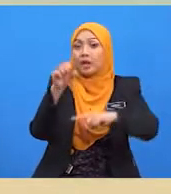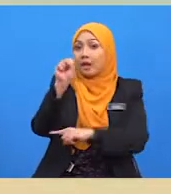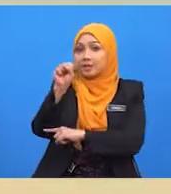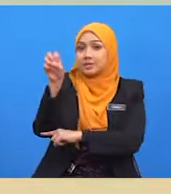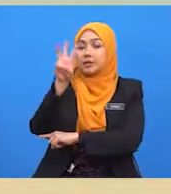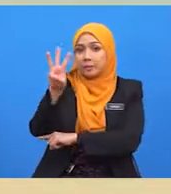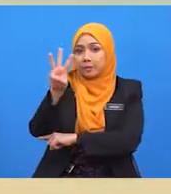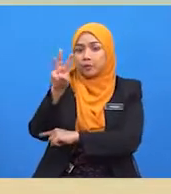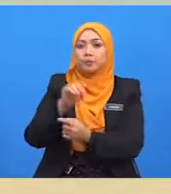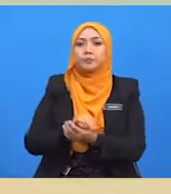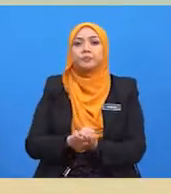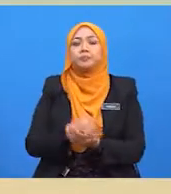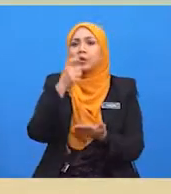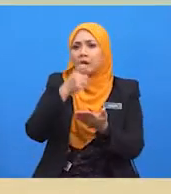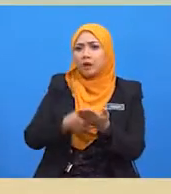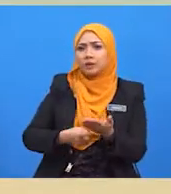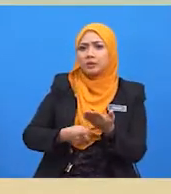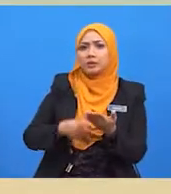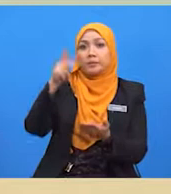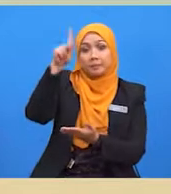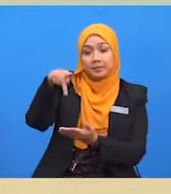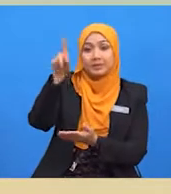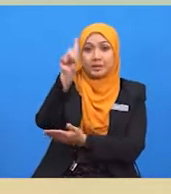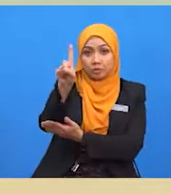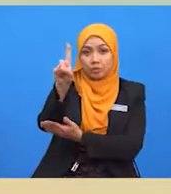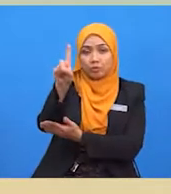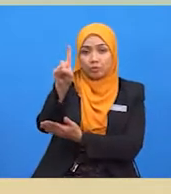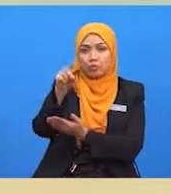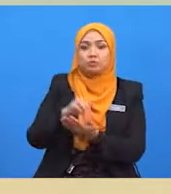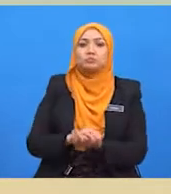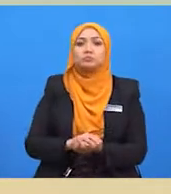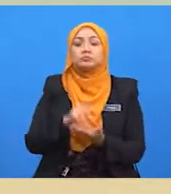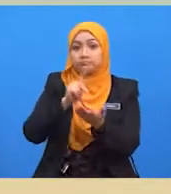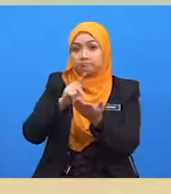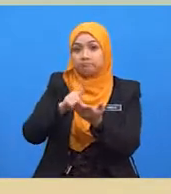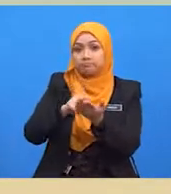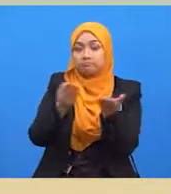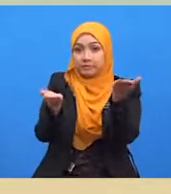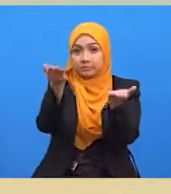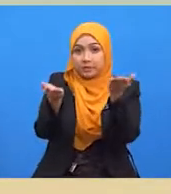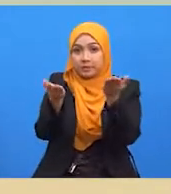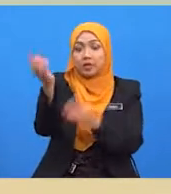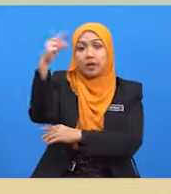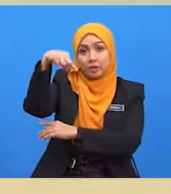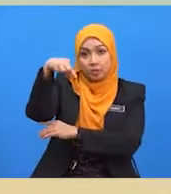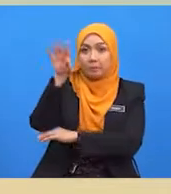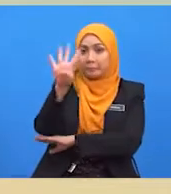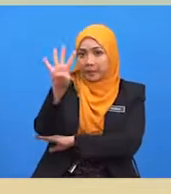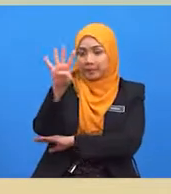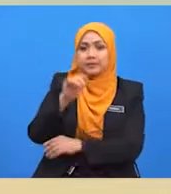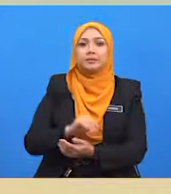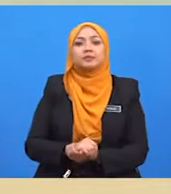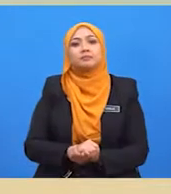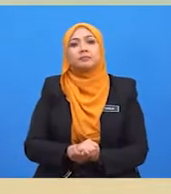kuantiti keseimbangan adalah Q4. Pelajar-pelajar sekalian, apakah